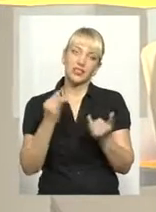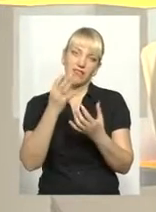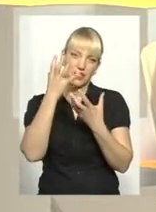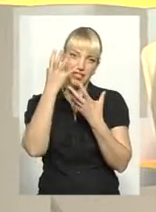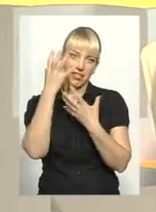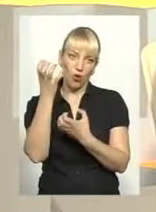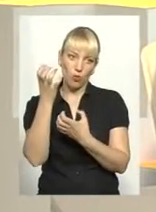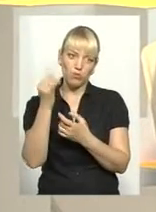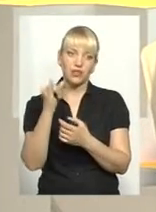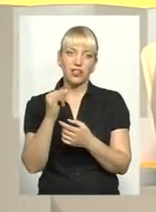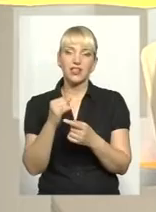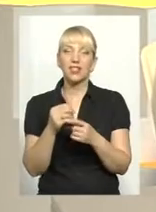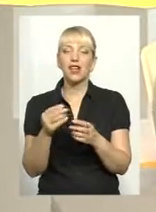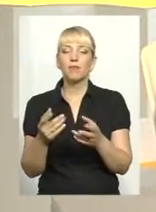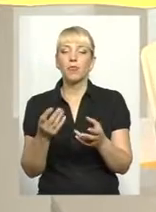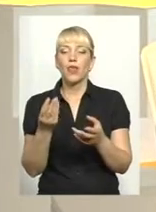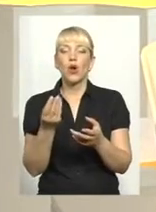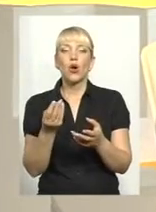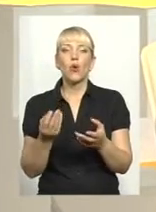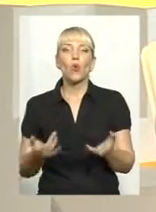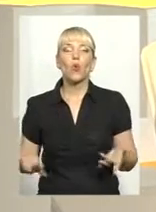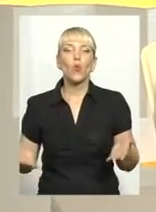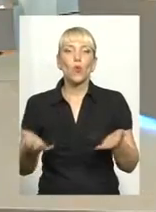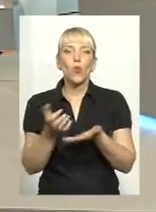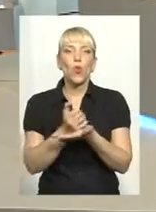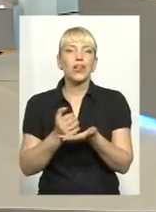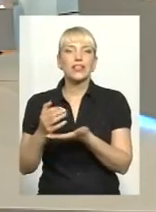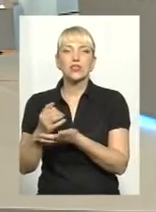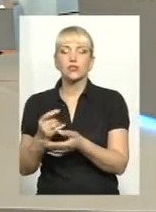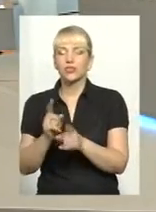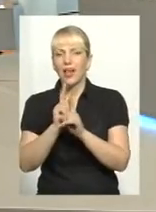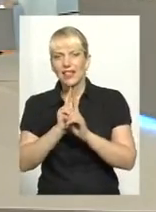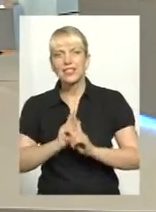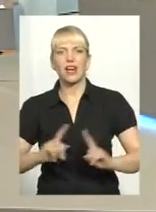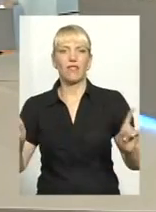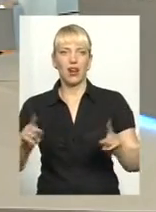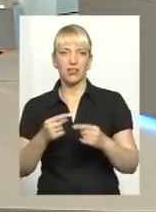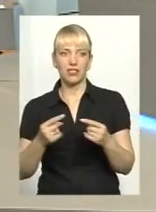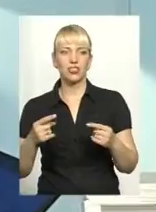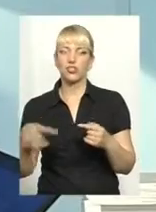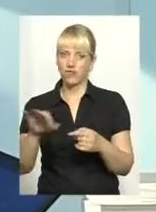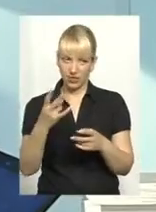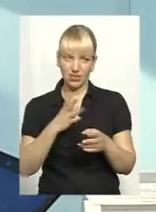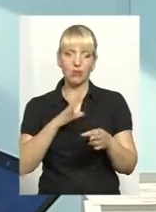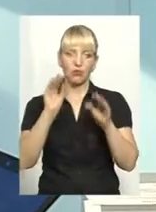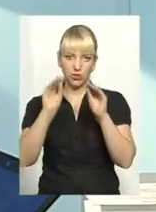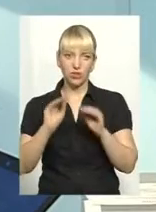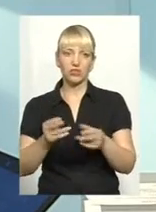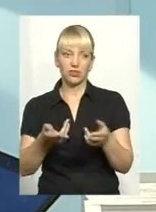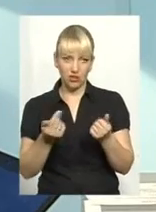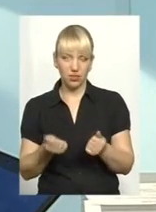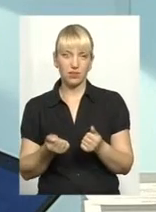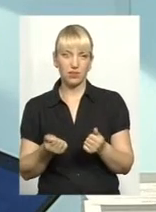і інколи колекціонують дуже екстравагантні речі. Тому всі вони мають бути задекларовані. Так. Це